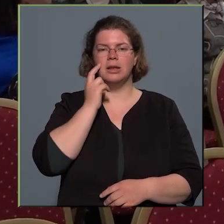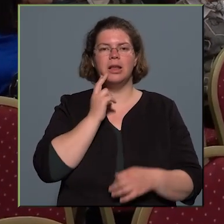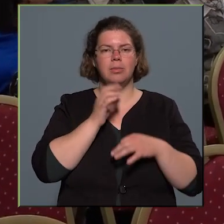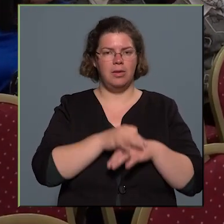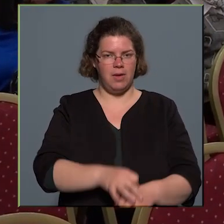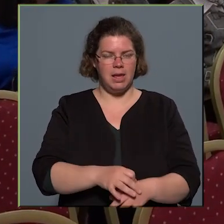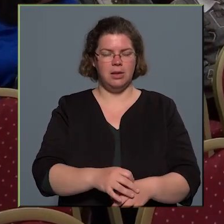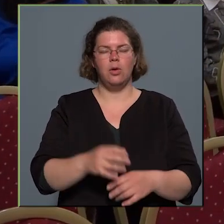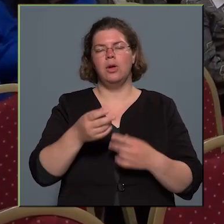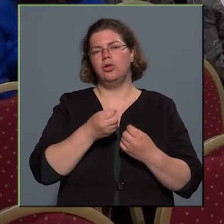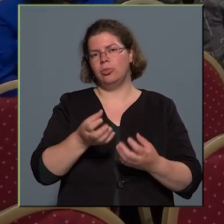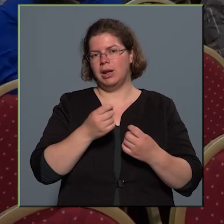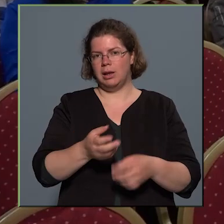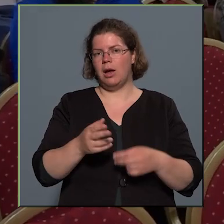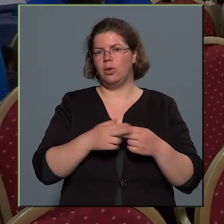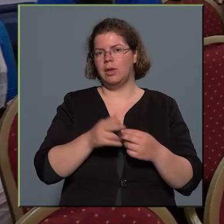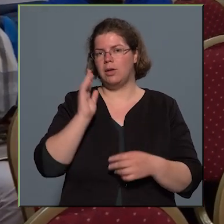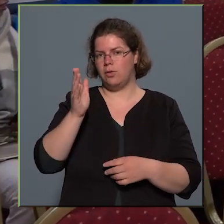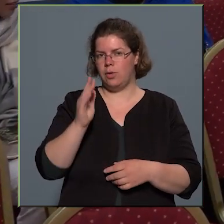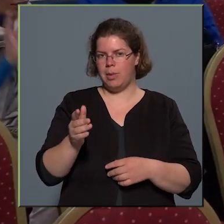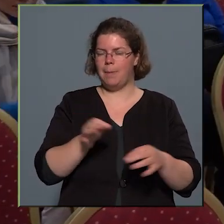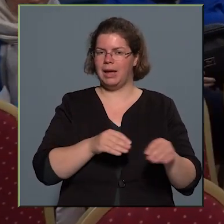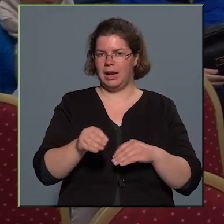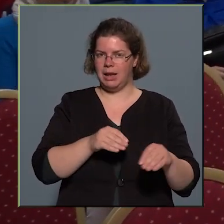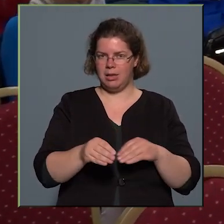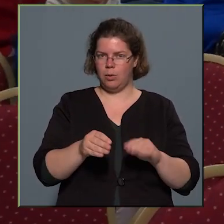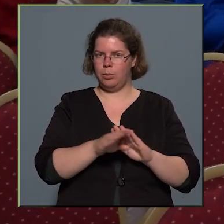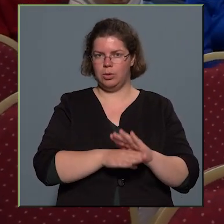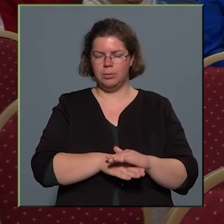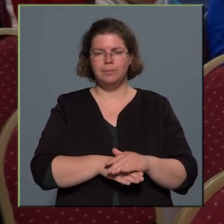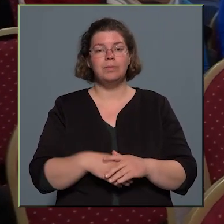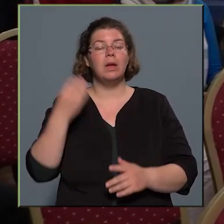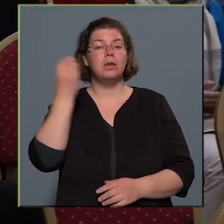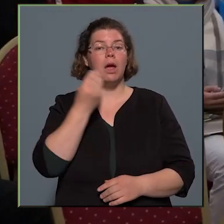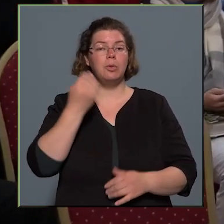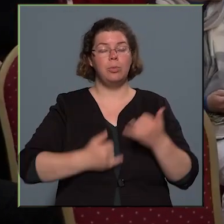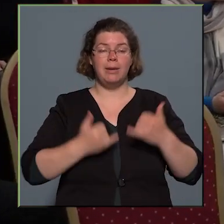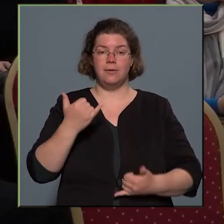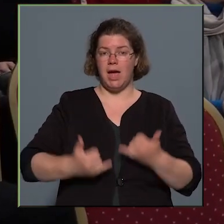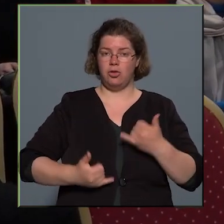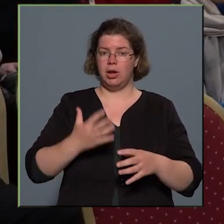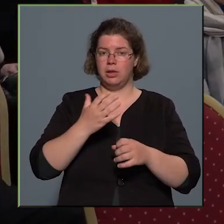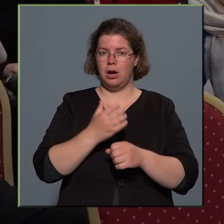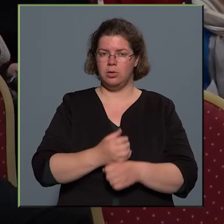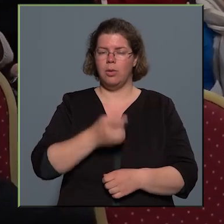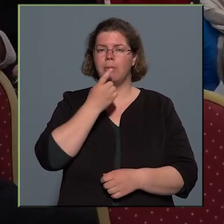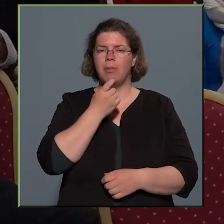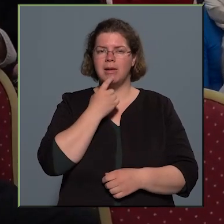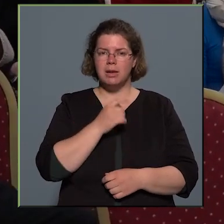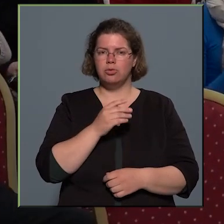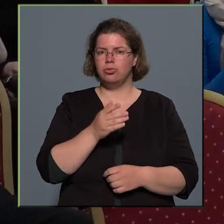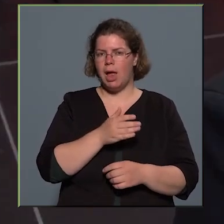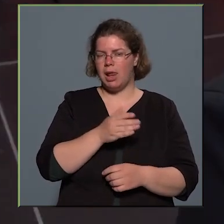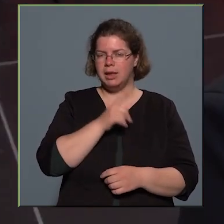közeljövőben megrendezendő programokat is. Tanulmányi versenytartunk a hangni vendékek számára, ez március elején lesz, ez